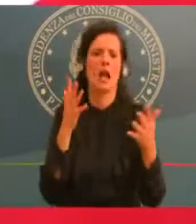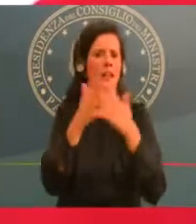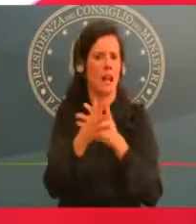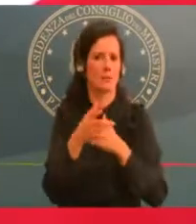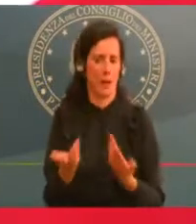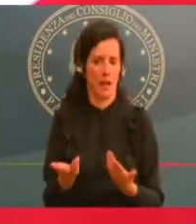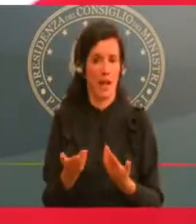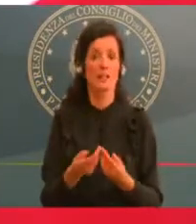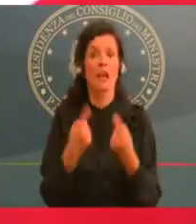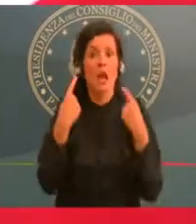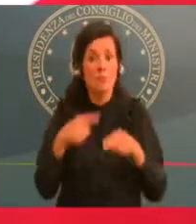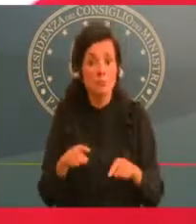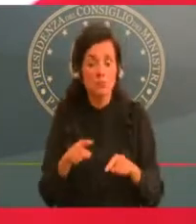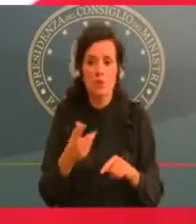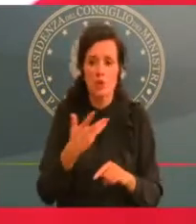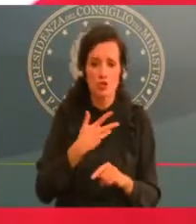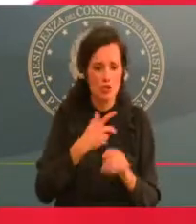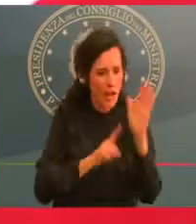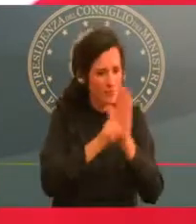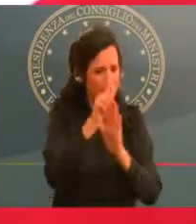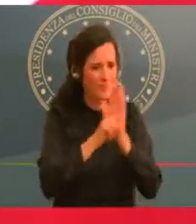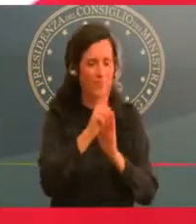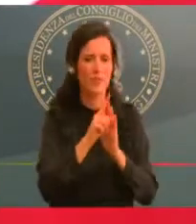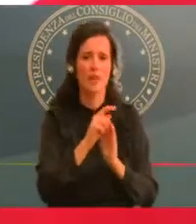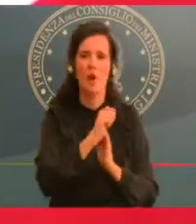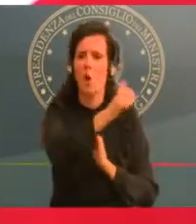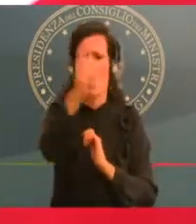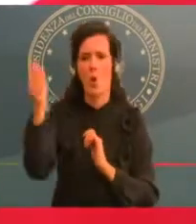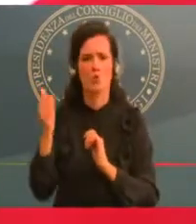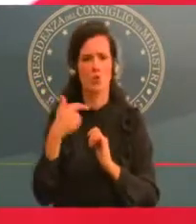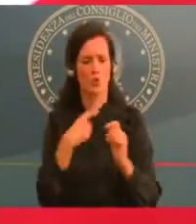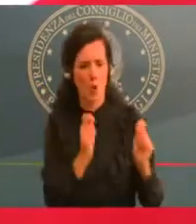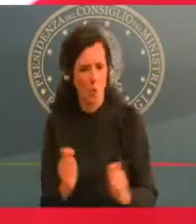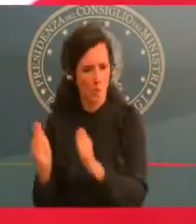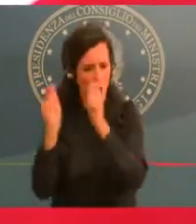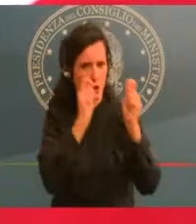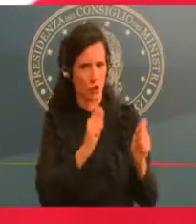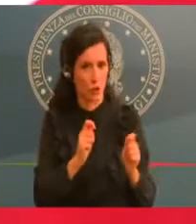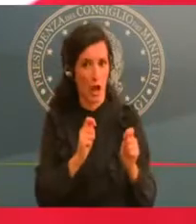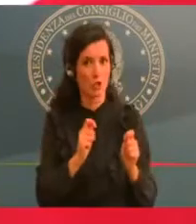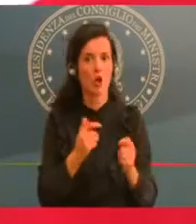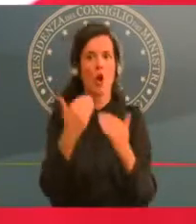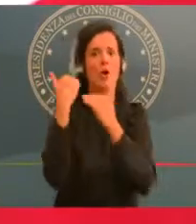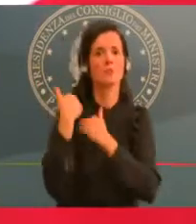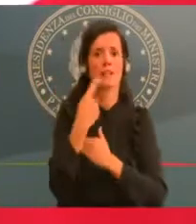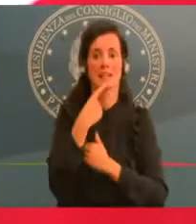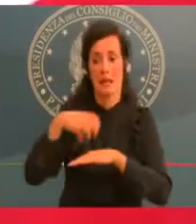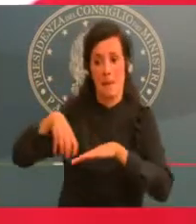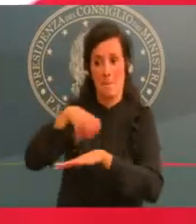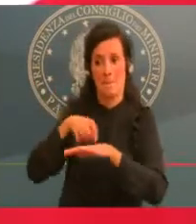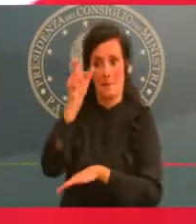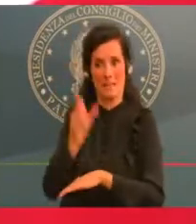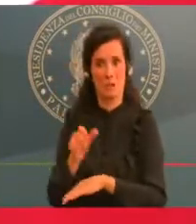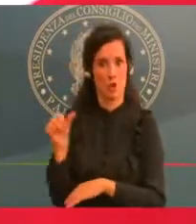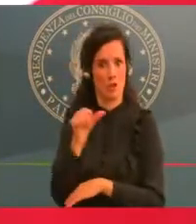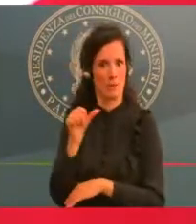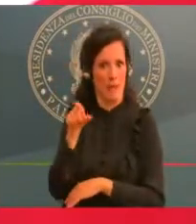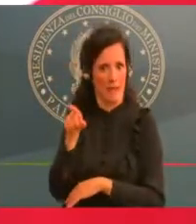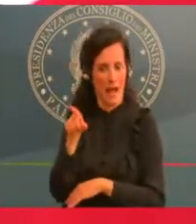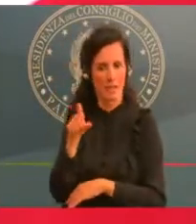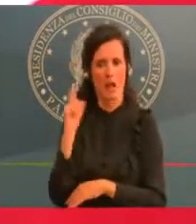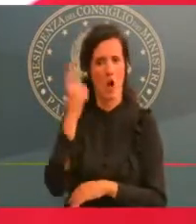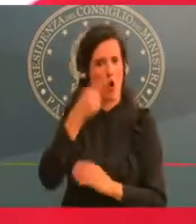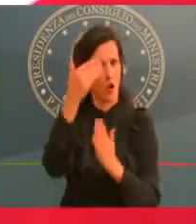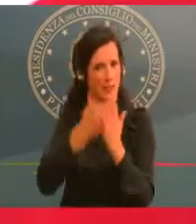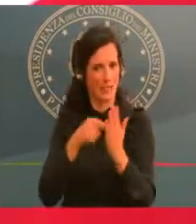Salute e Speranza con ordinanza, il Ministro non si è riservato una discrezionalità politica, per